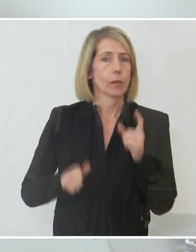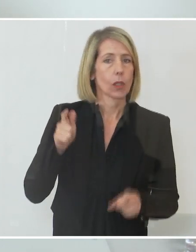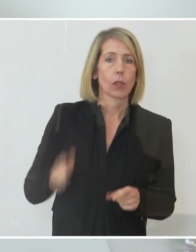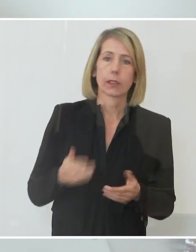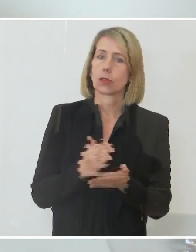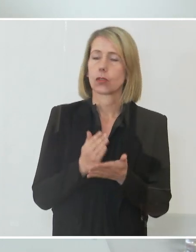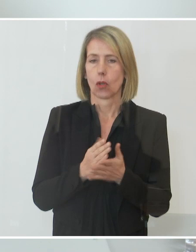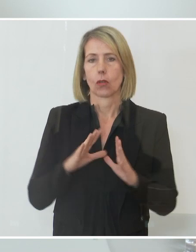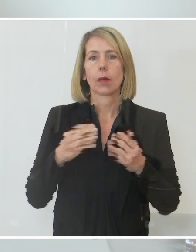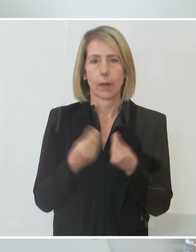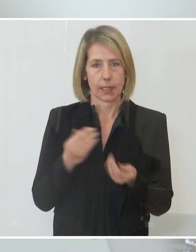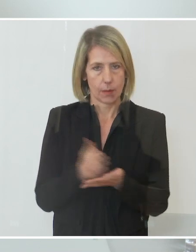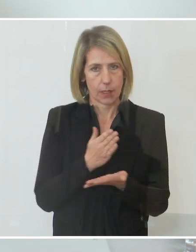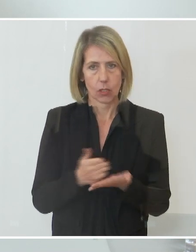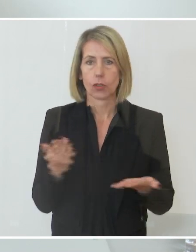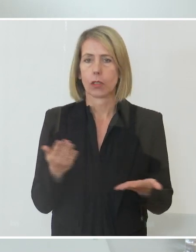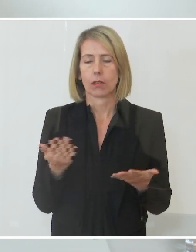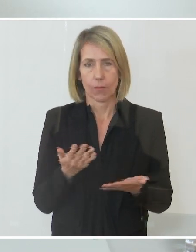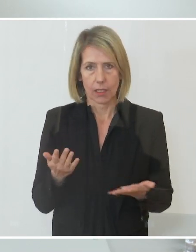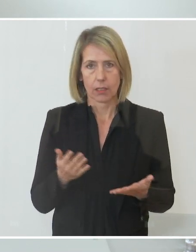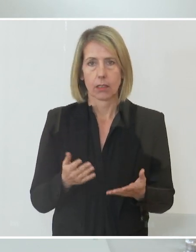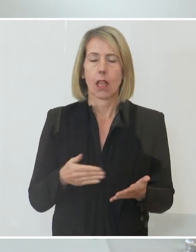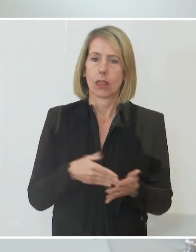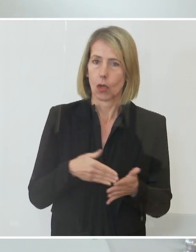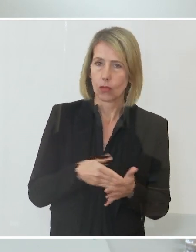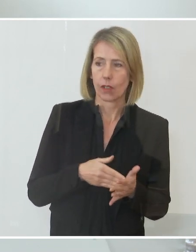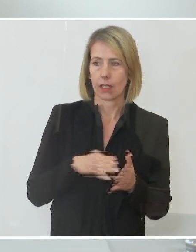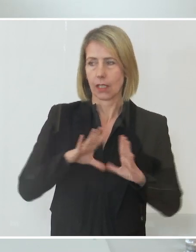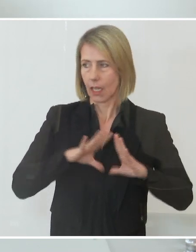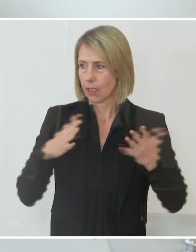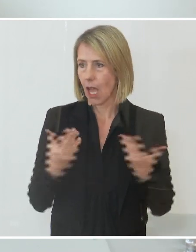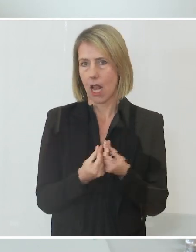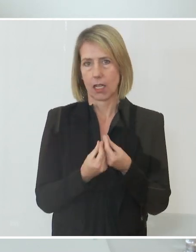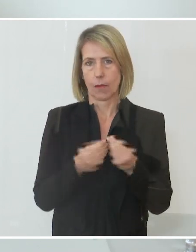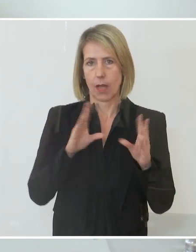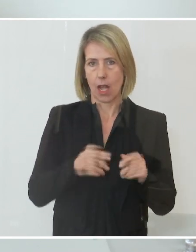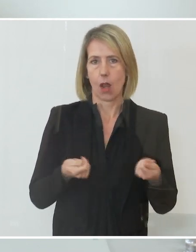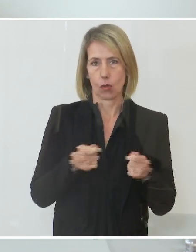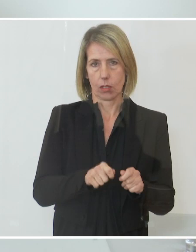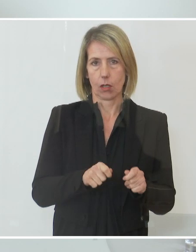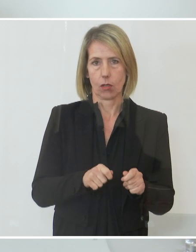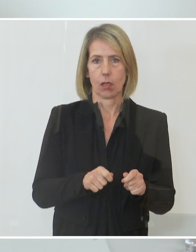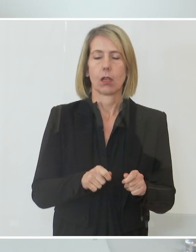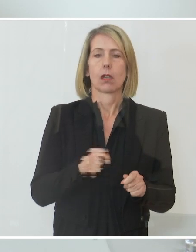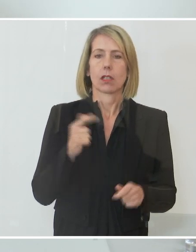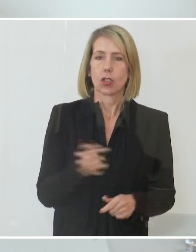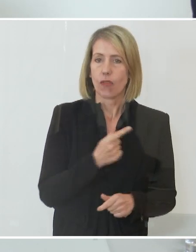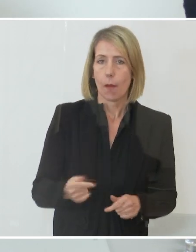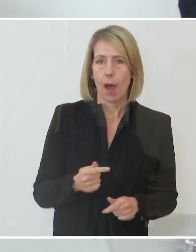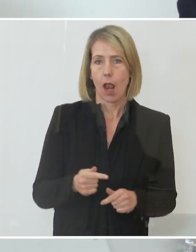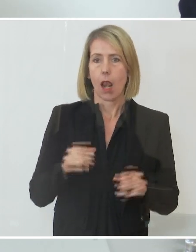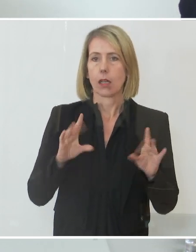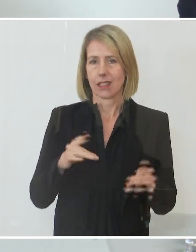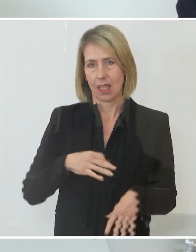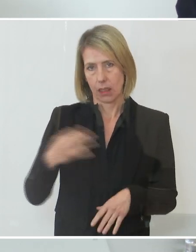und zwar die Notwendigkeit eines allgemeinen Lockdowns für zweimal zehn Tage in Österreich und die Ein